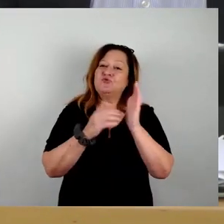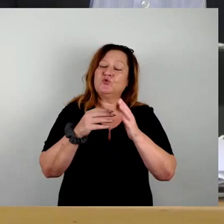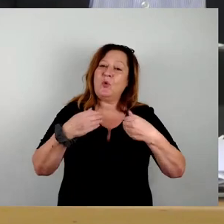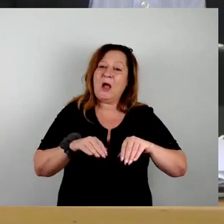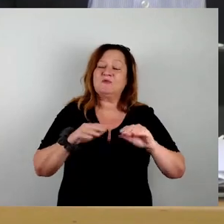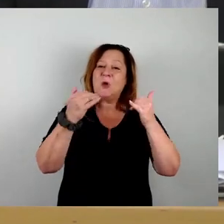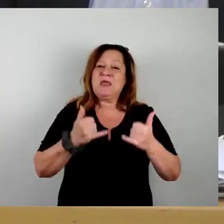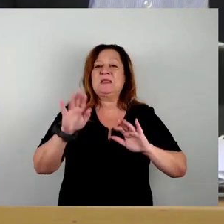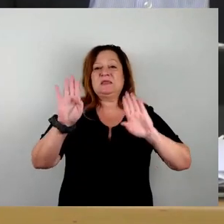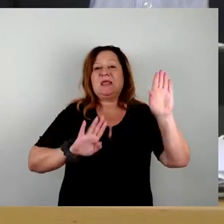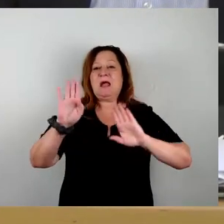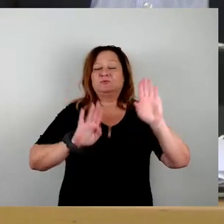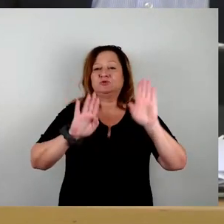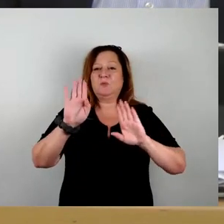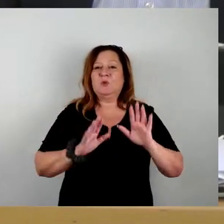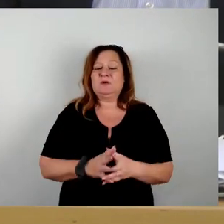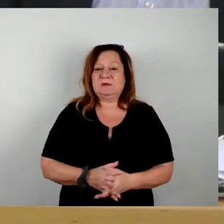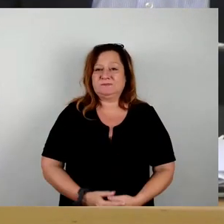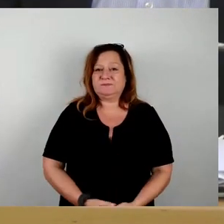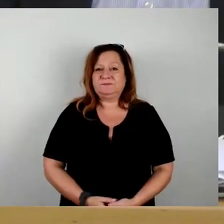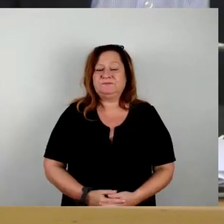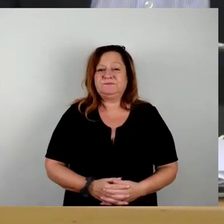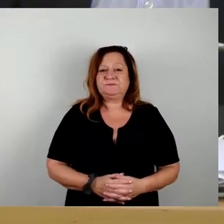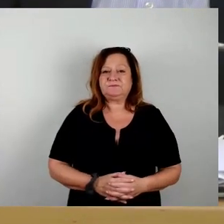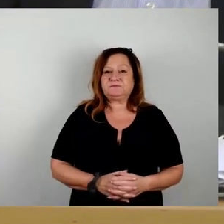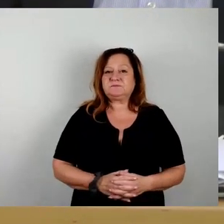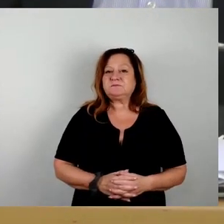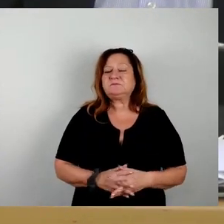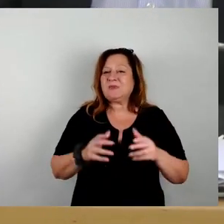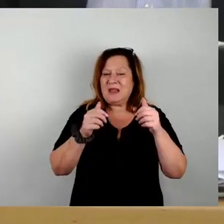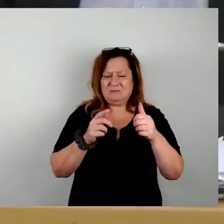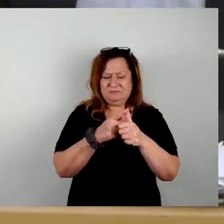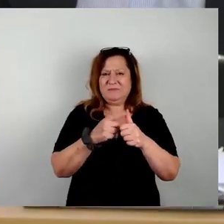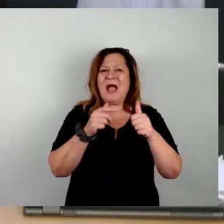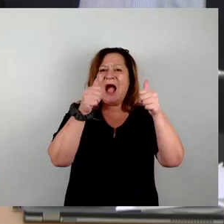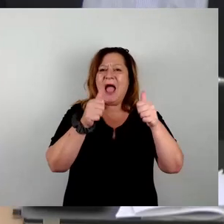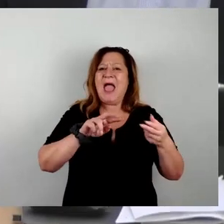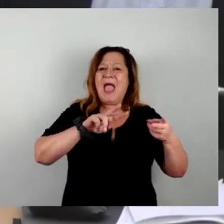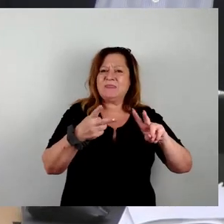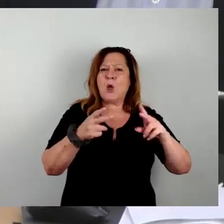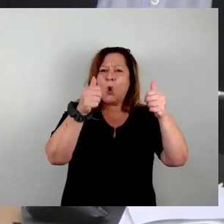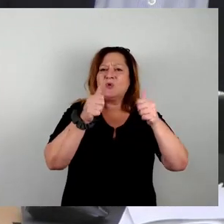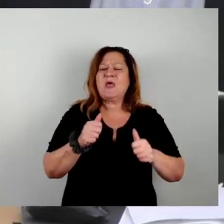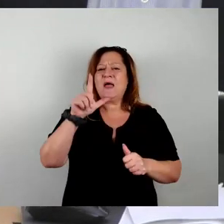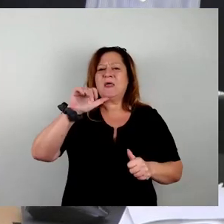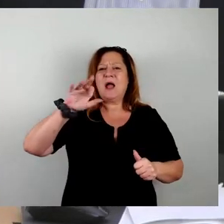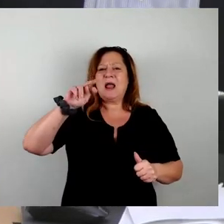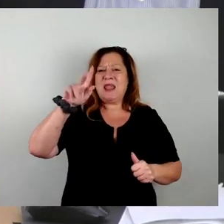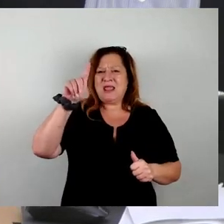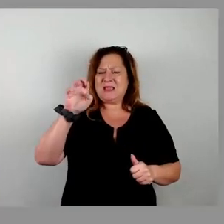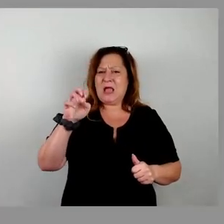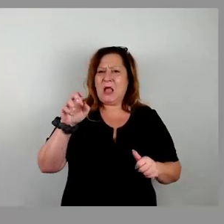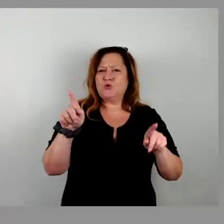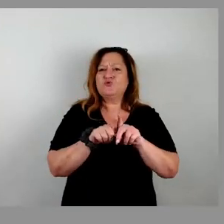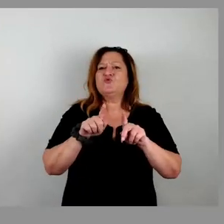zunächst dem Änderungsantrag der LINKEN zustimmen möchte, der ist jetzt an der Reihe.